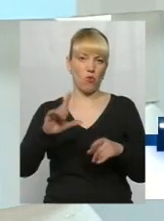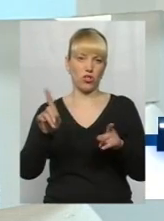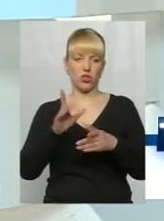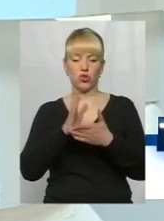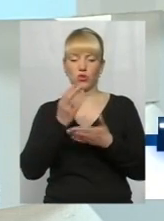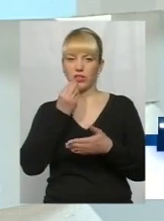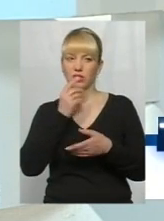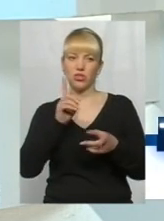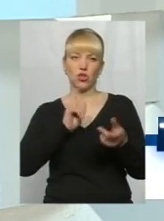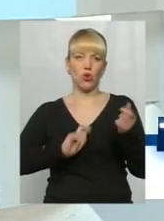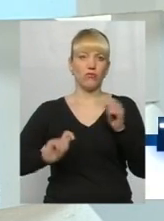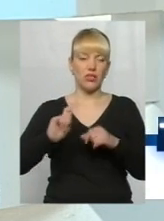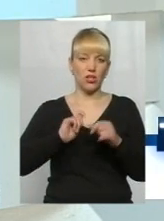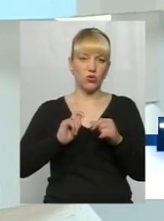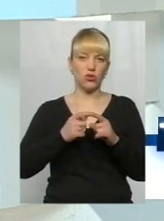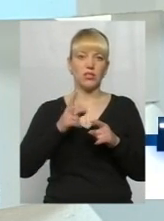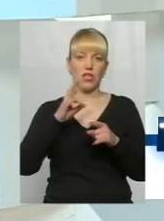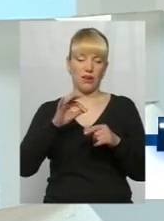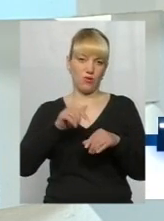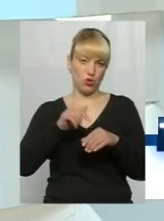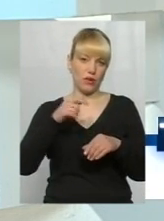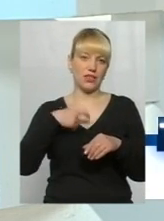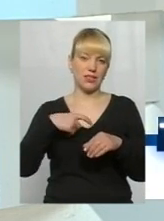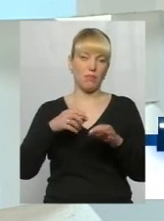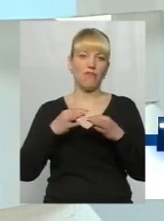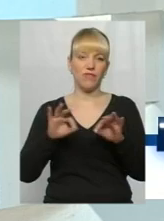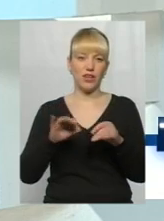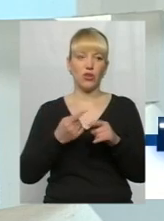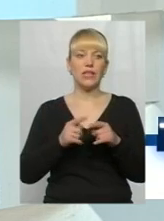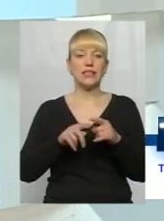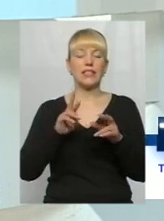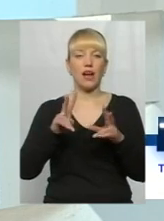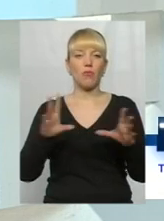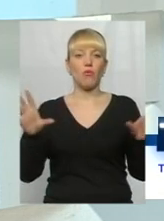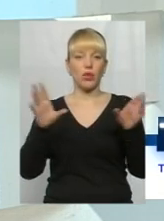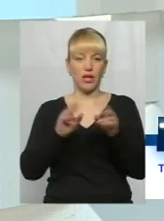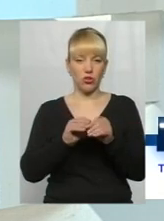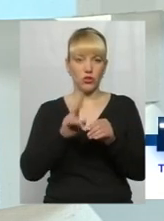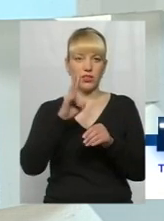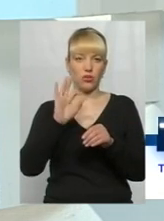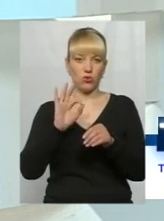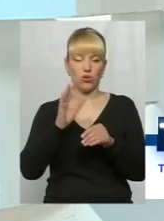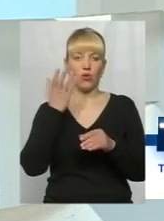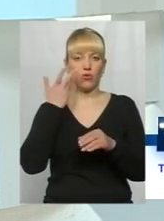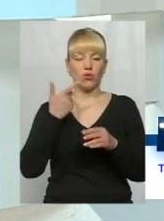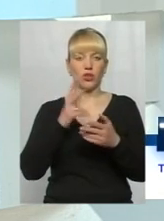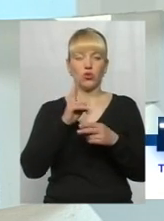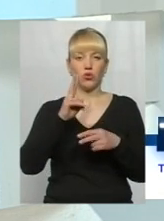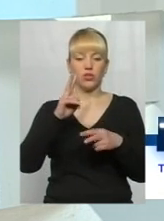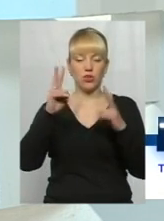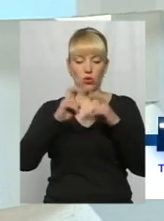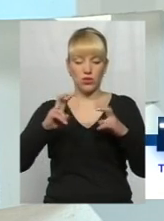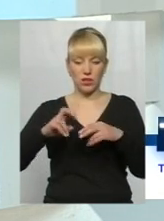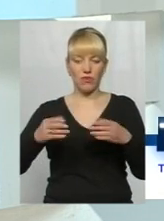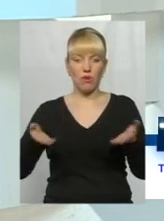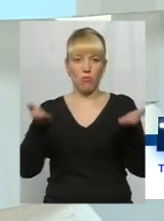їсти, мати в що вдягнутися, в той же час почувати себе вільно. Тобто цей речі поєднується, але коли їх, скажімо, хтось з дослідників протиставляє,